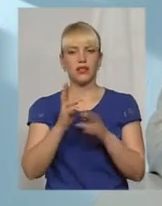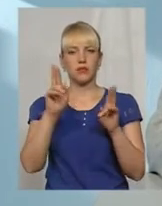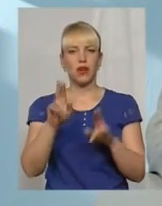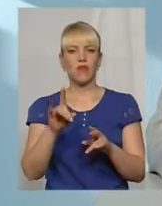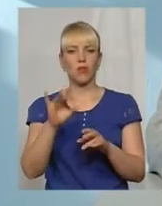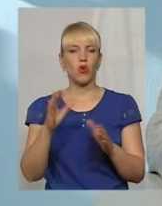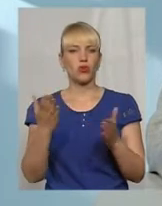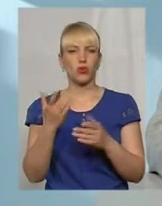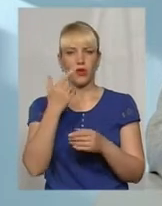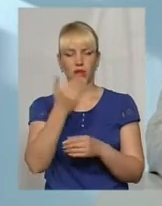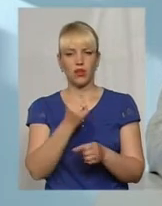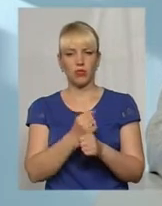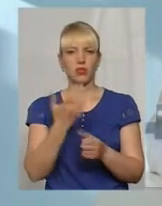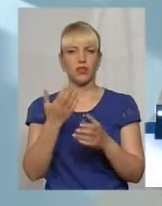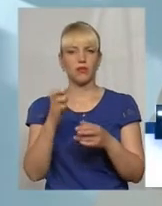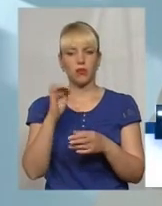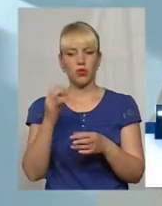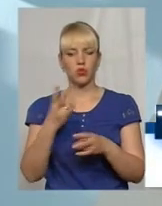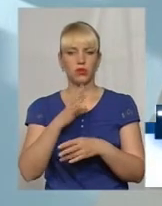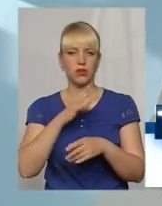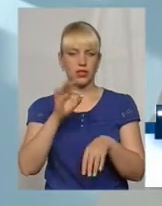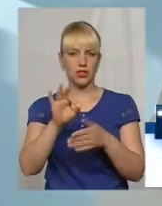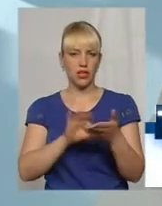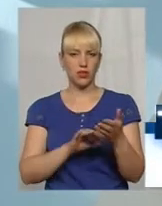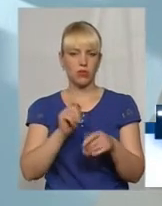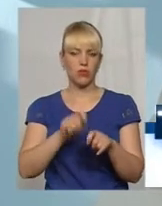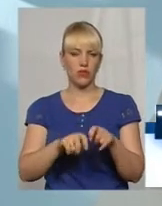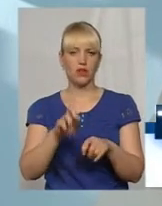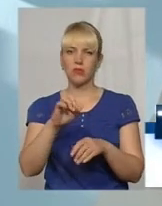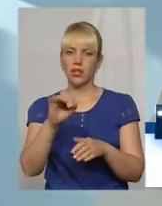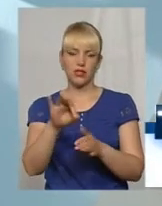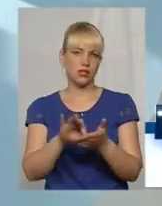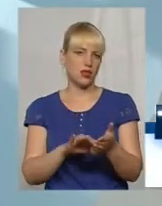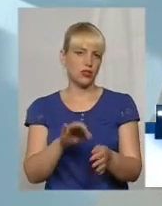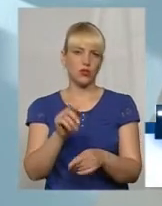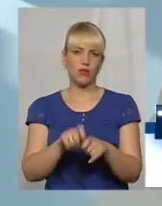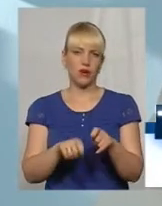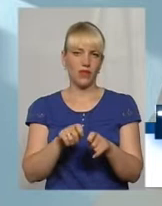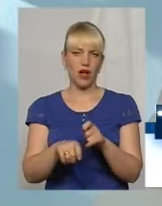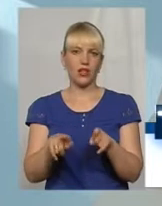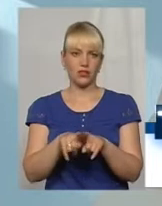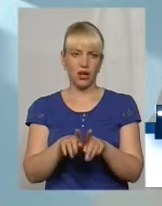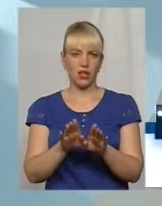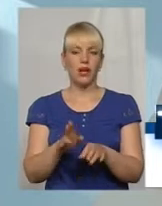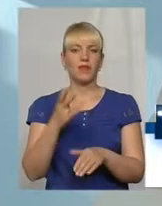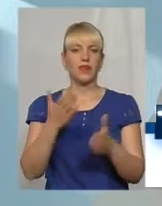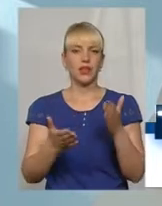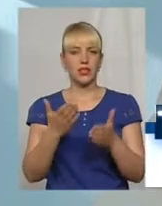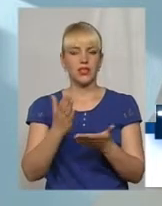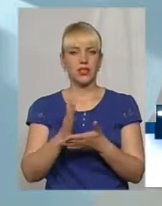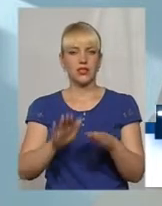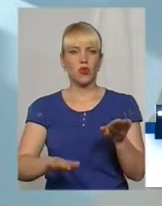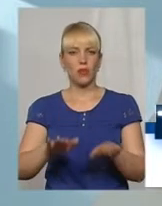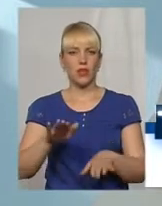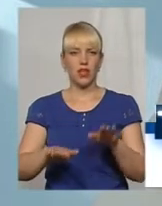Якщо б нужно було зразу це перевіряти, у кожного вони б проверяли б зразу, вони б працювали по цим правилам. Якщо є сомнення,